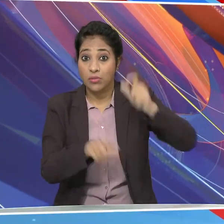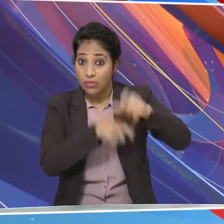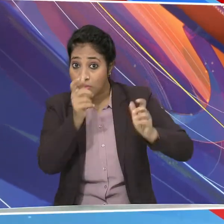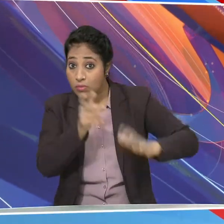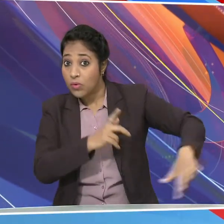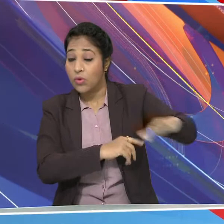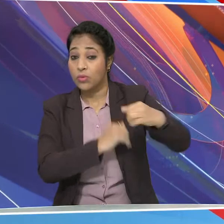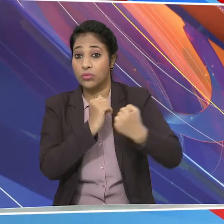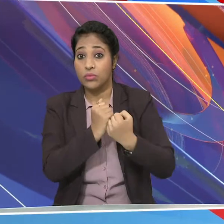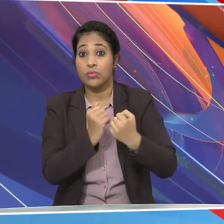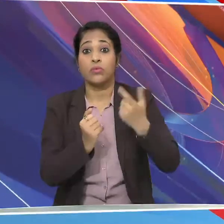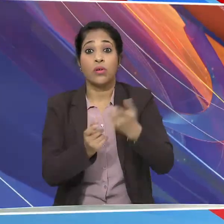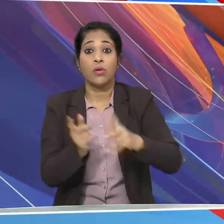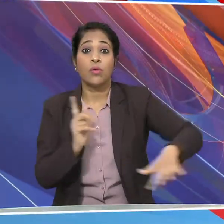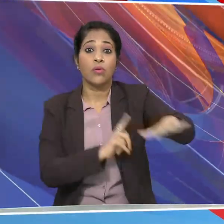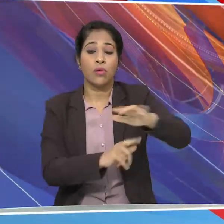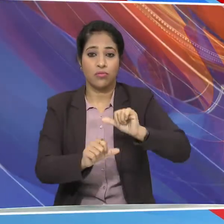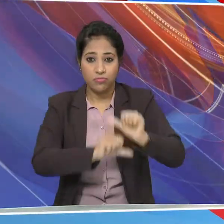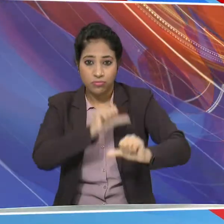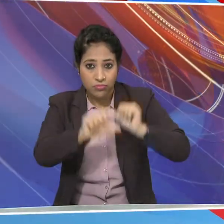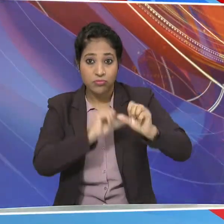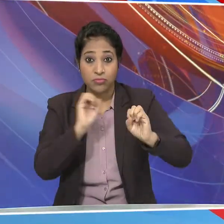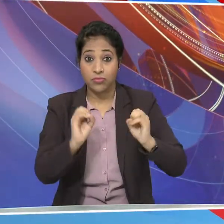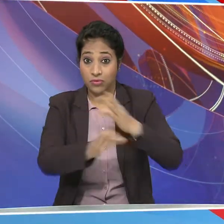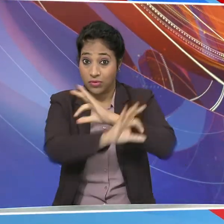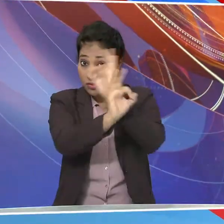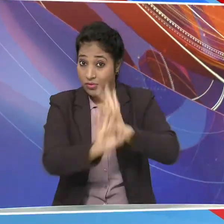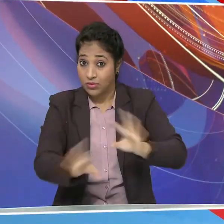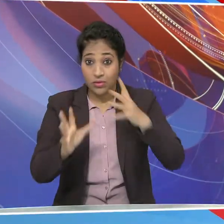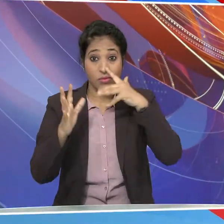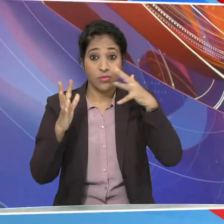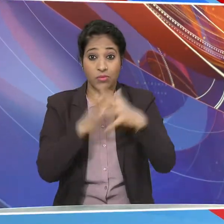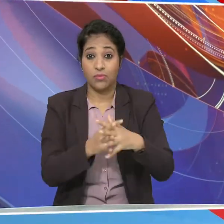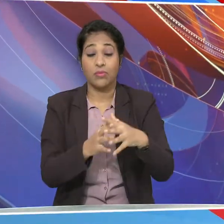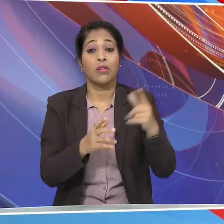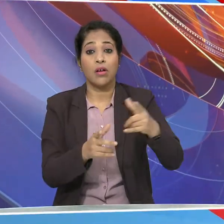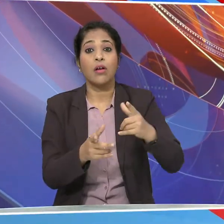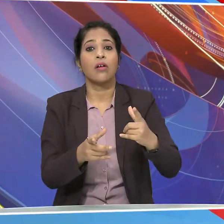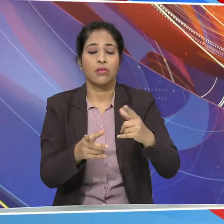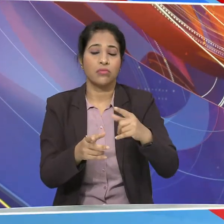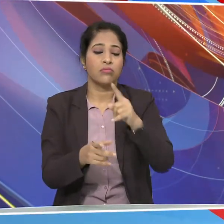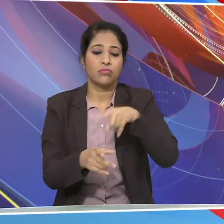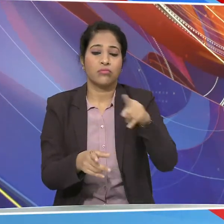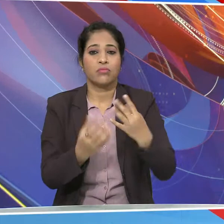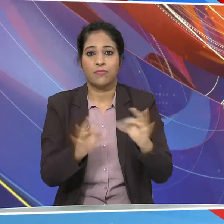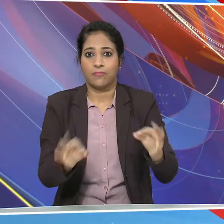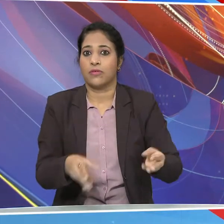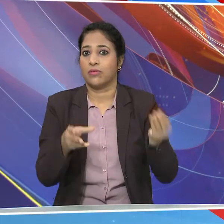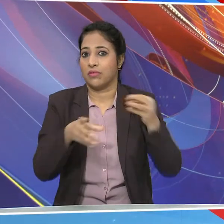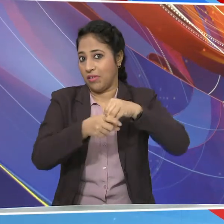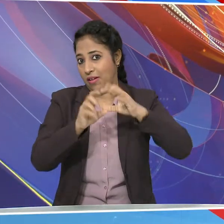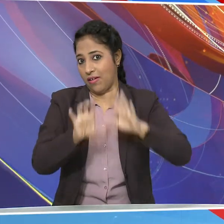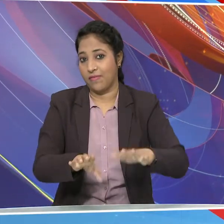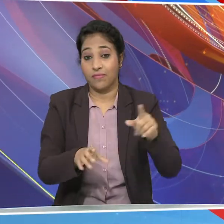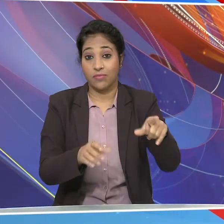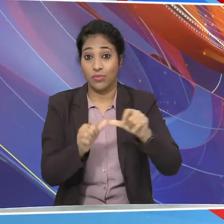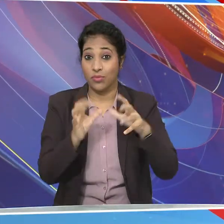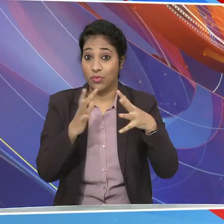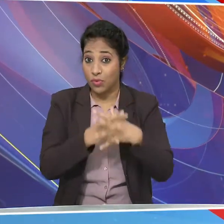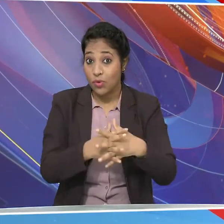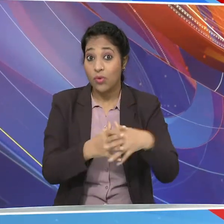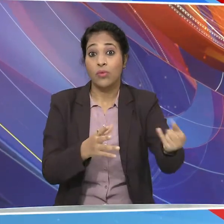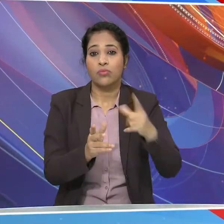पर परिसीवन प्रक्रिया पूरी होने के बाद महिलाओं के लिए सीटे आरक्षित की जाएंगे इस अधीनियम के तहट